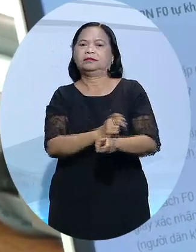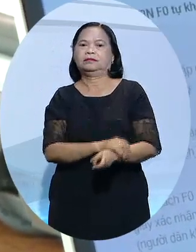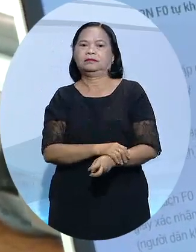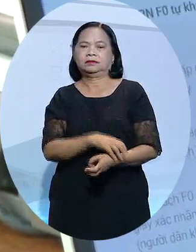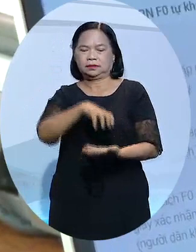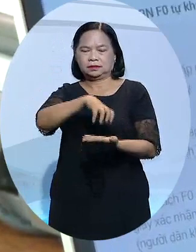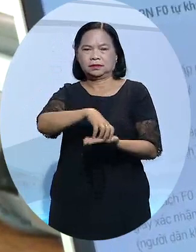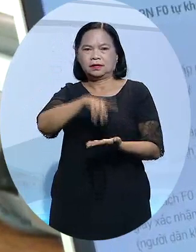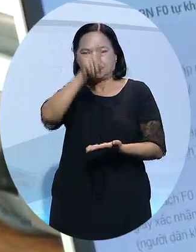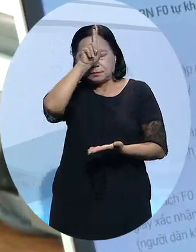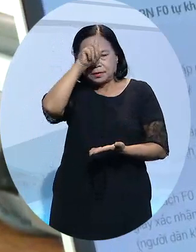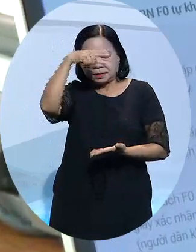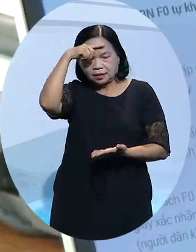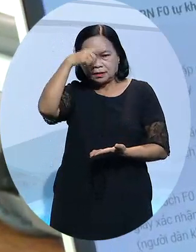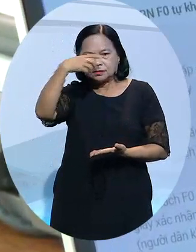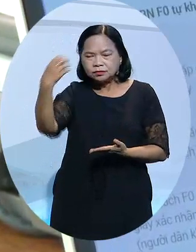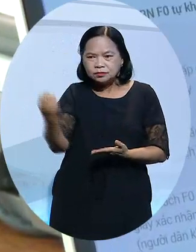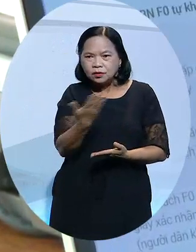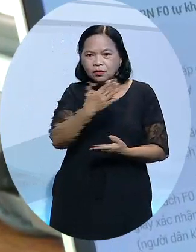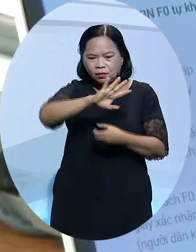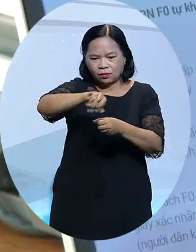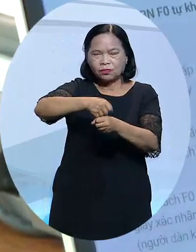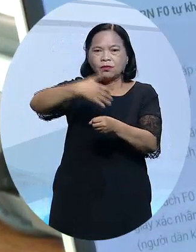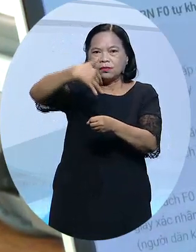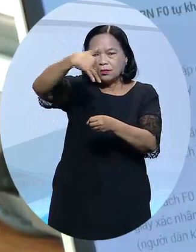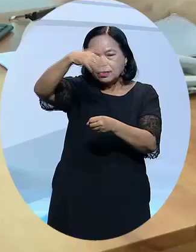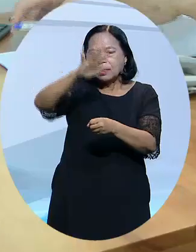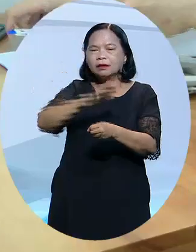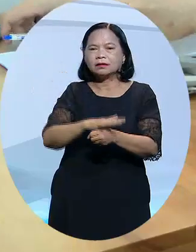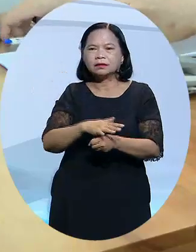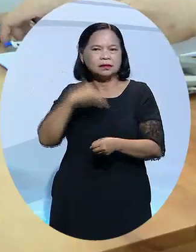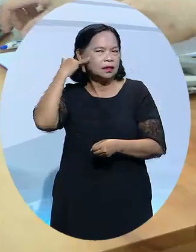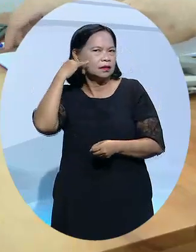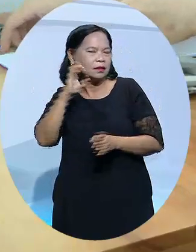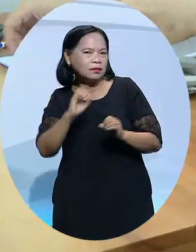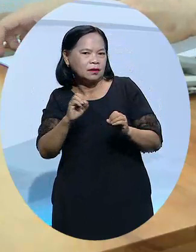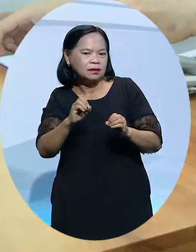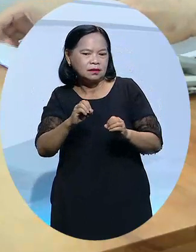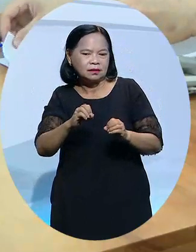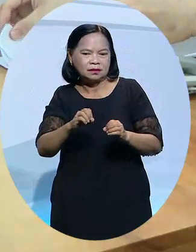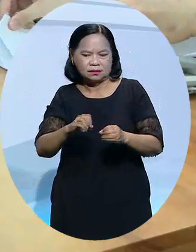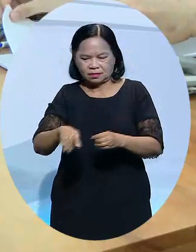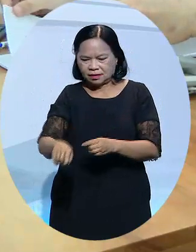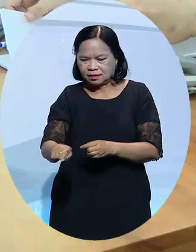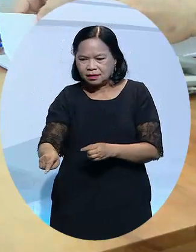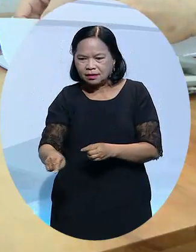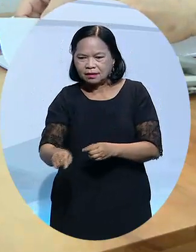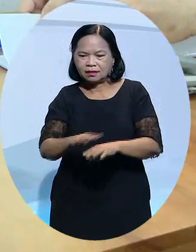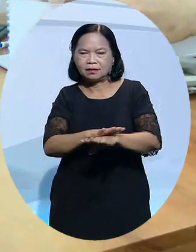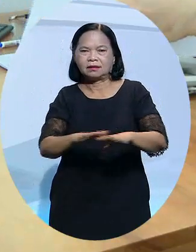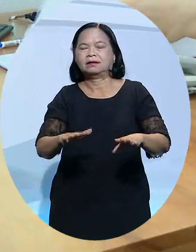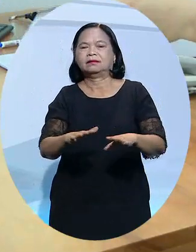trạm sẽ chú ý nhiều hơn. Một số người lớn tuổi là họ không có dùng smartphone, thậm chí họ chỉ dùng điện thoại bàn thôi và cũng không có người thăng được.